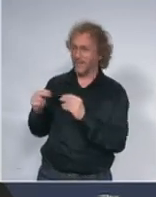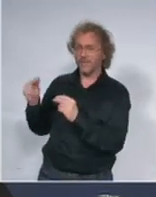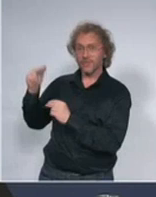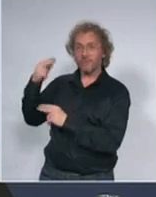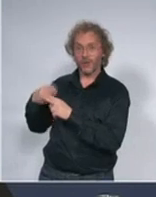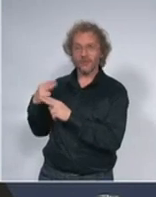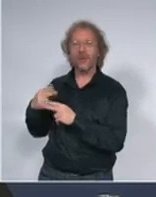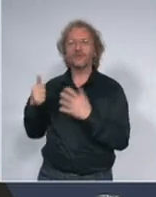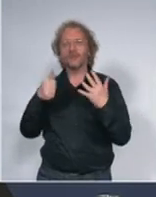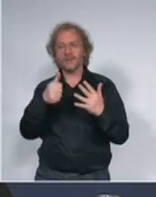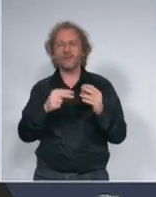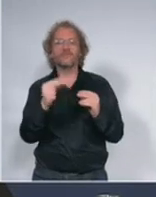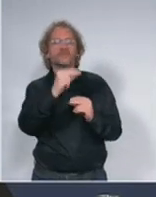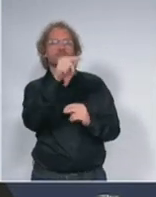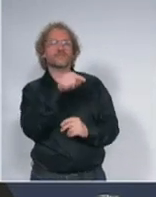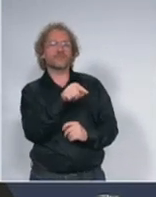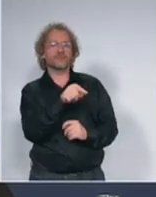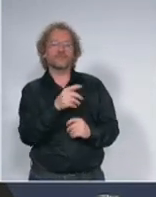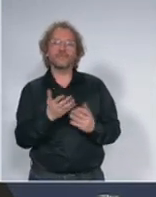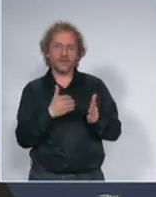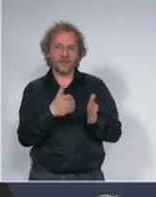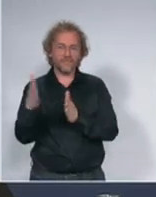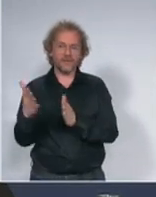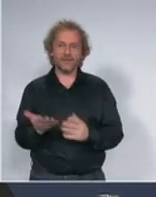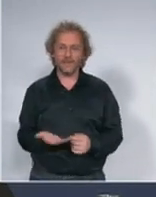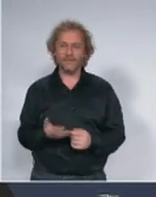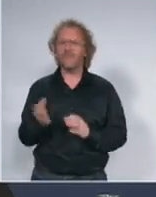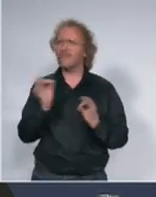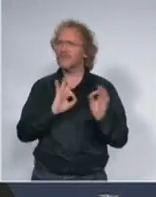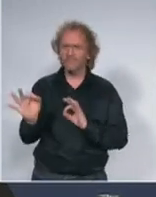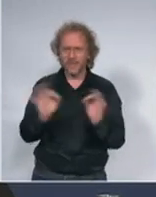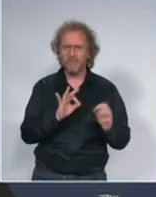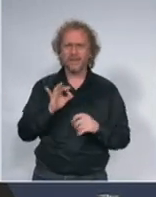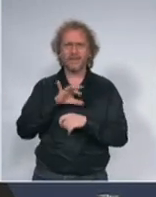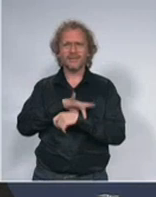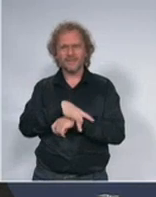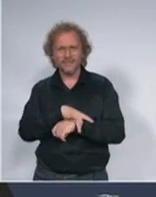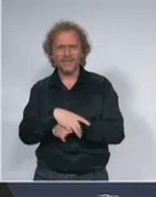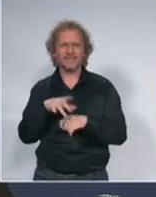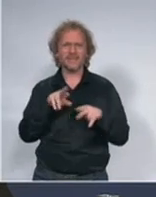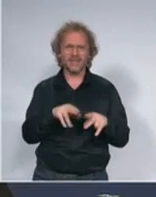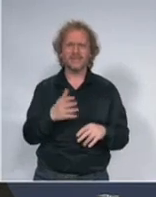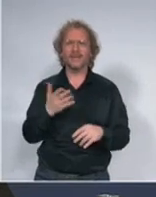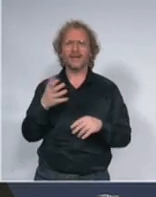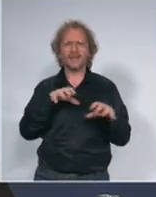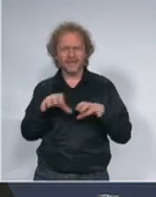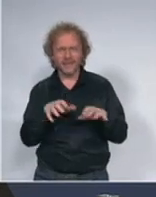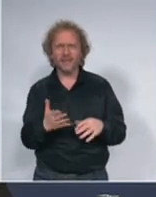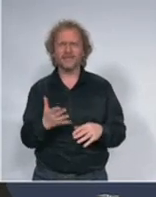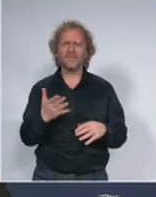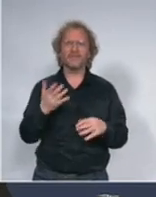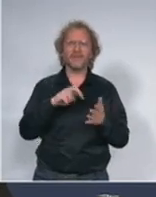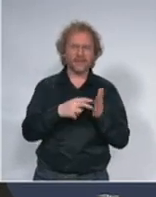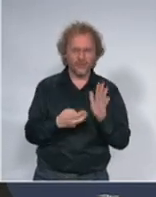zdravstveni radnici sa svim protokolima često me pitaju o terapijskim